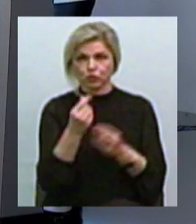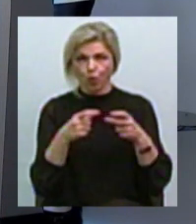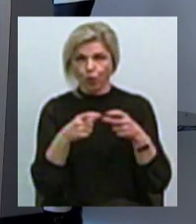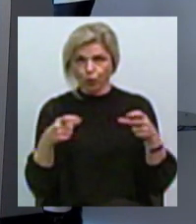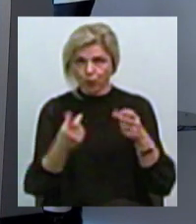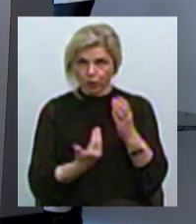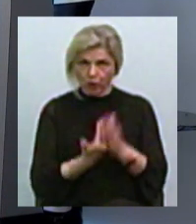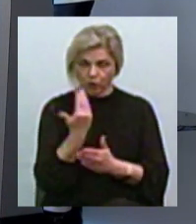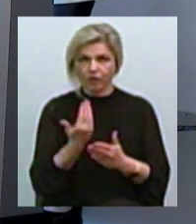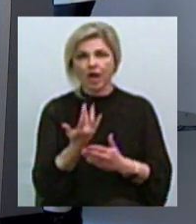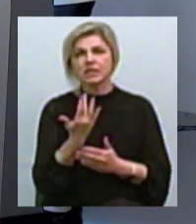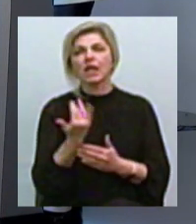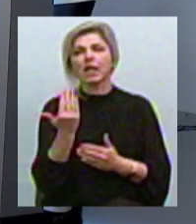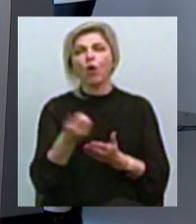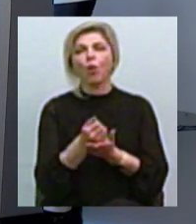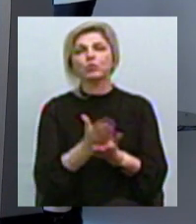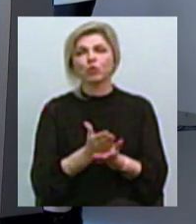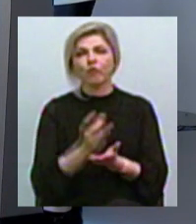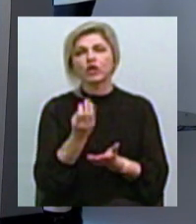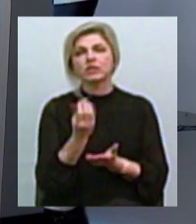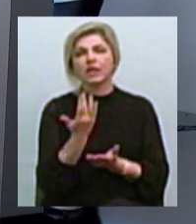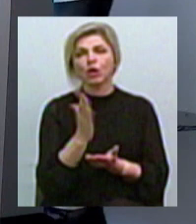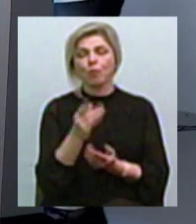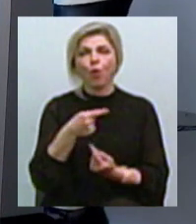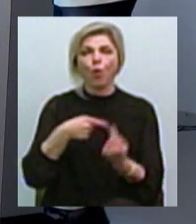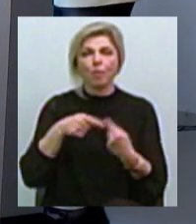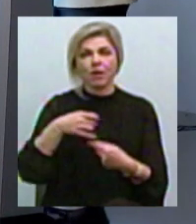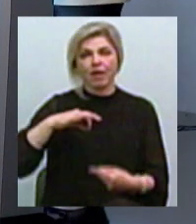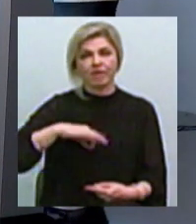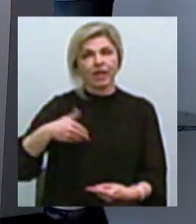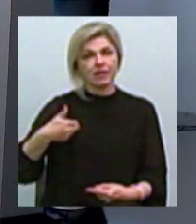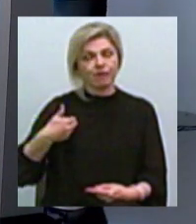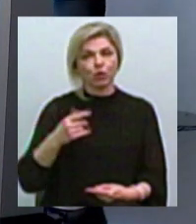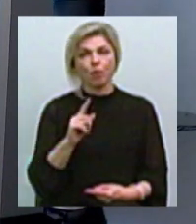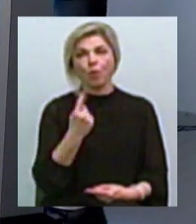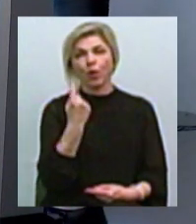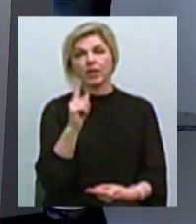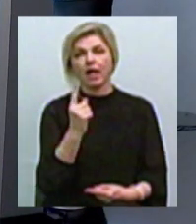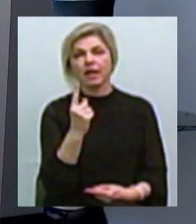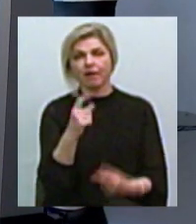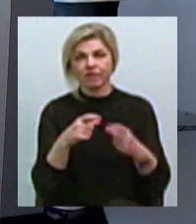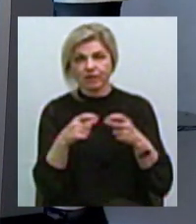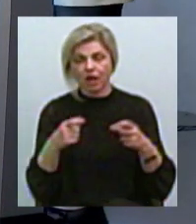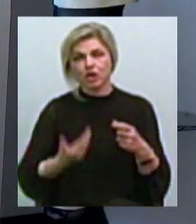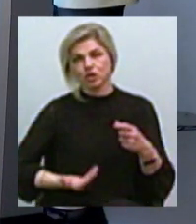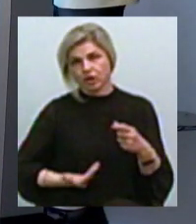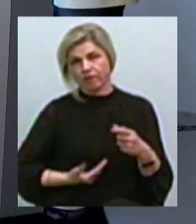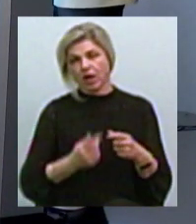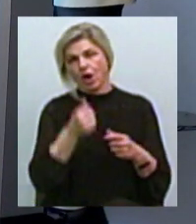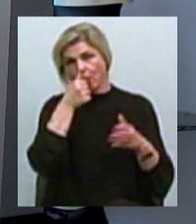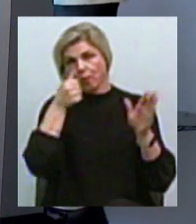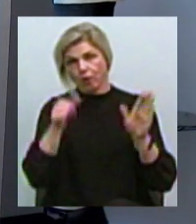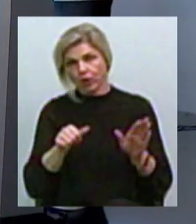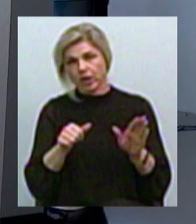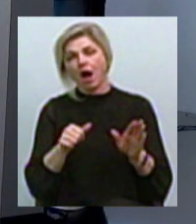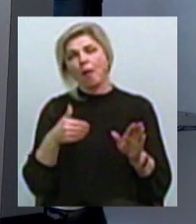коштувати її обслуговування, скільки вона буде у обігу ефективному Тому що та одна гривня вона живе, наприклад, пів року до